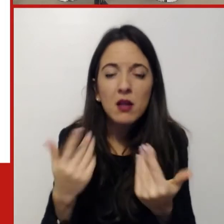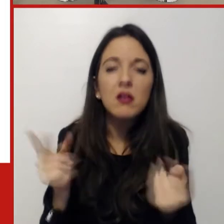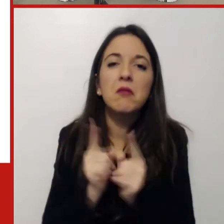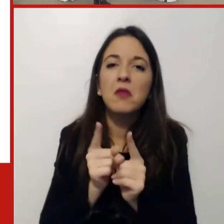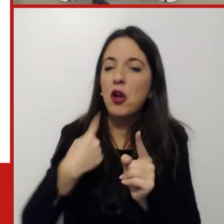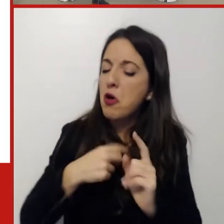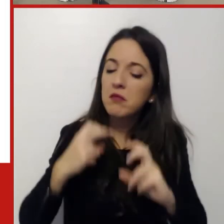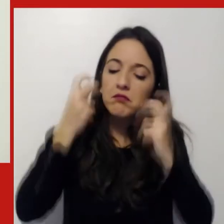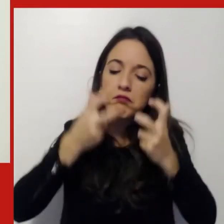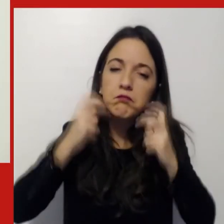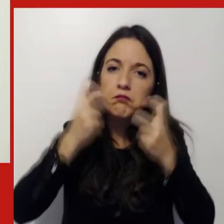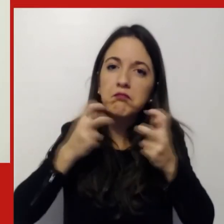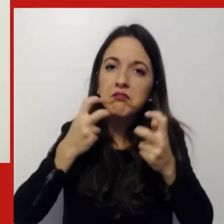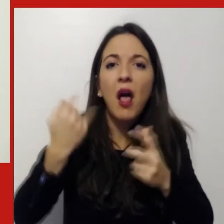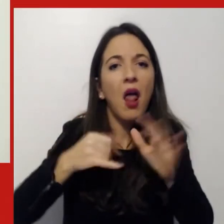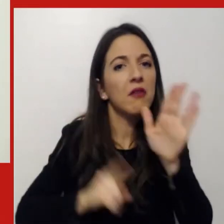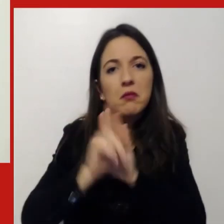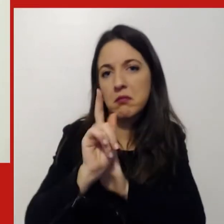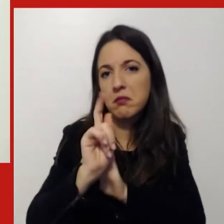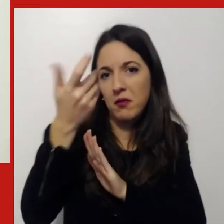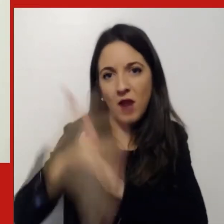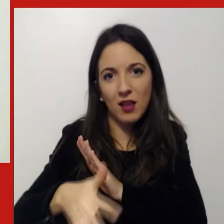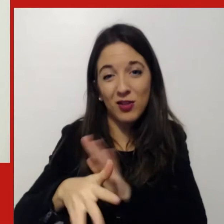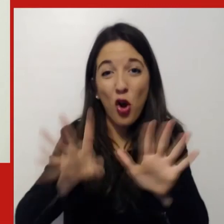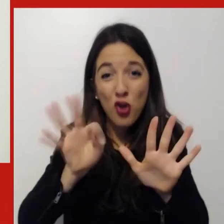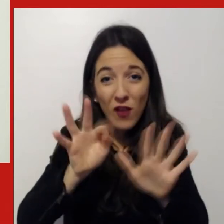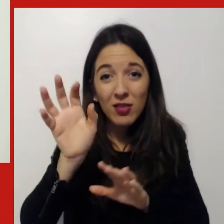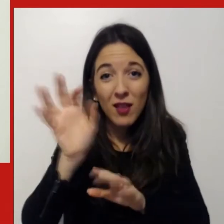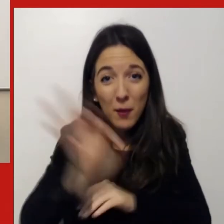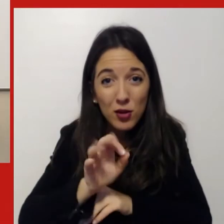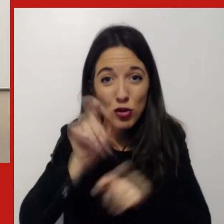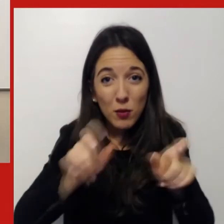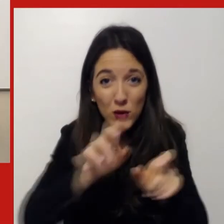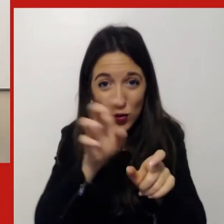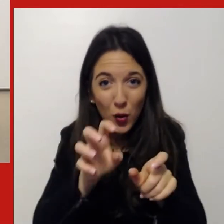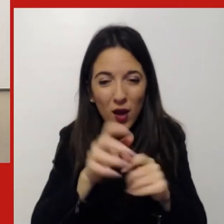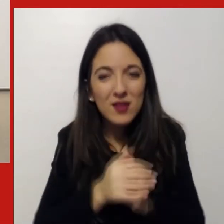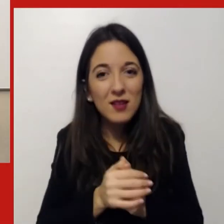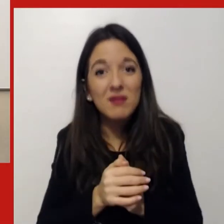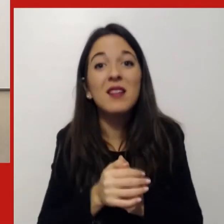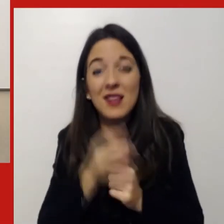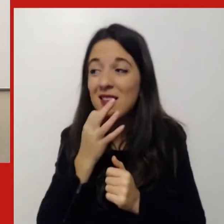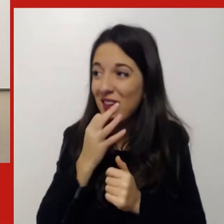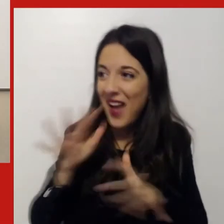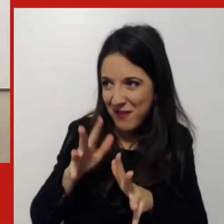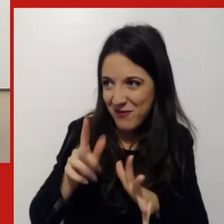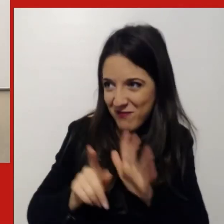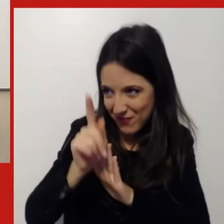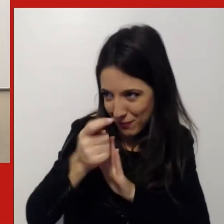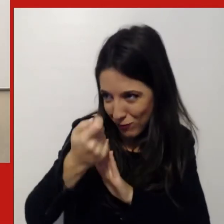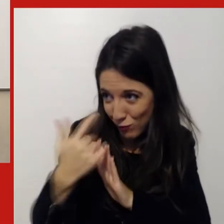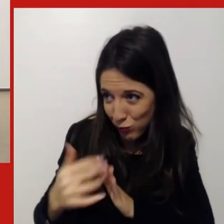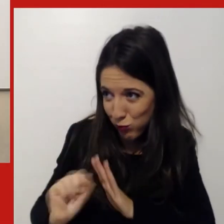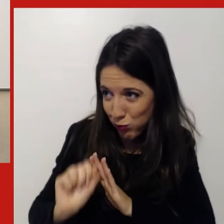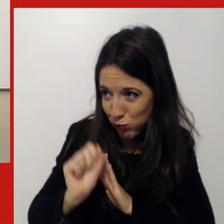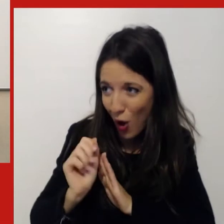è stata impressionante. La famosa utopia possibile di cui parlare è stata possibile. molto possibile, molto possibile, perché poi l